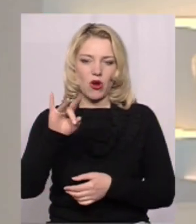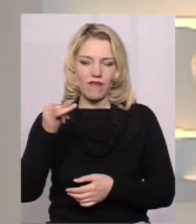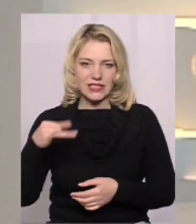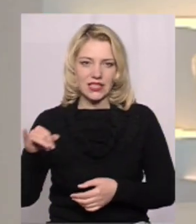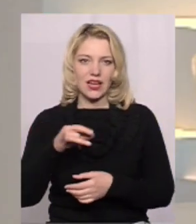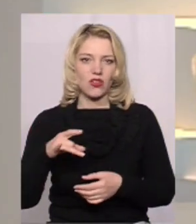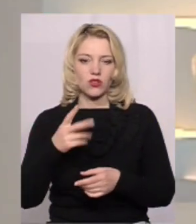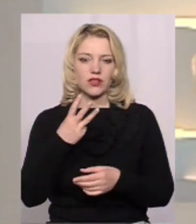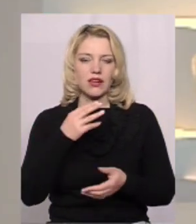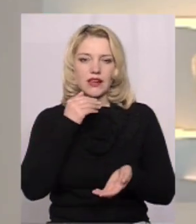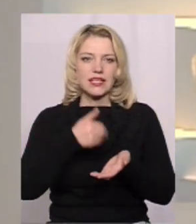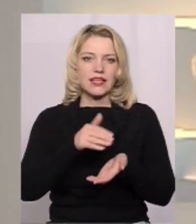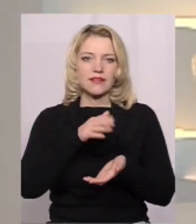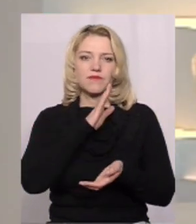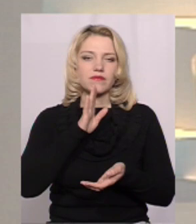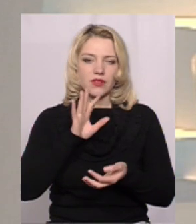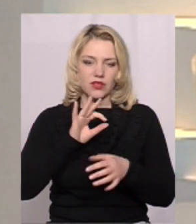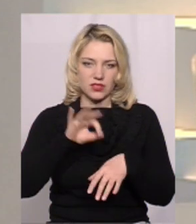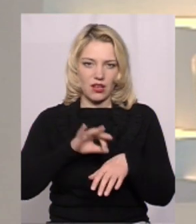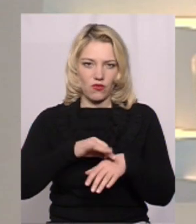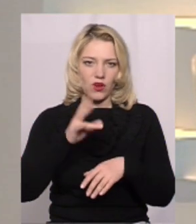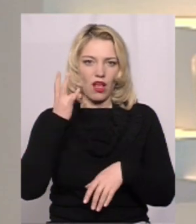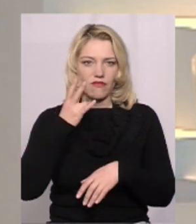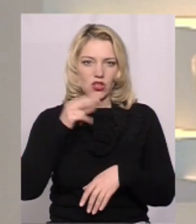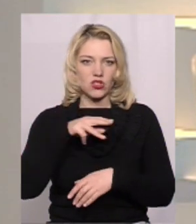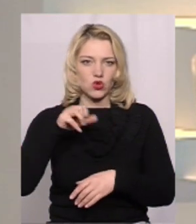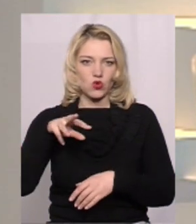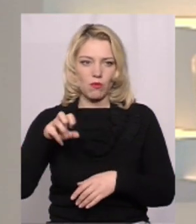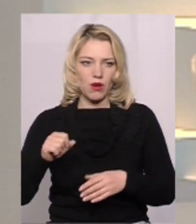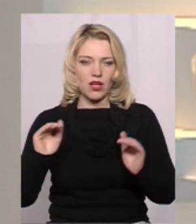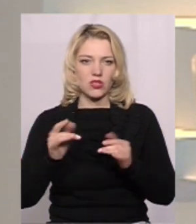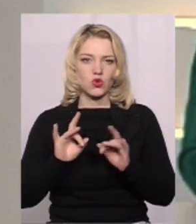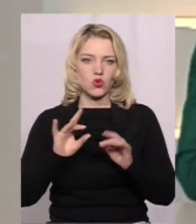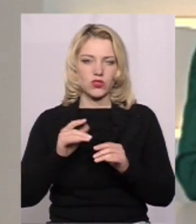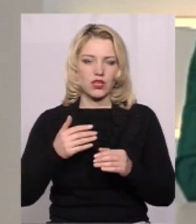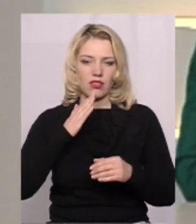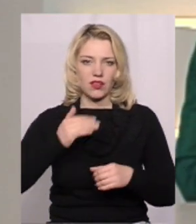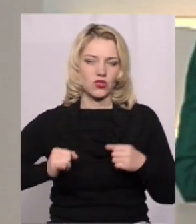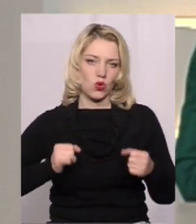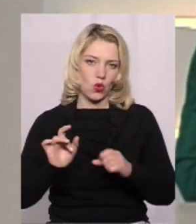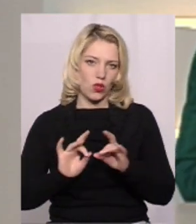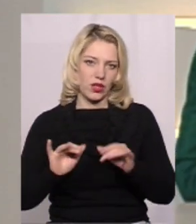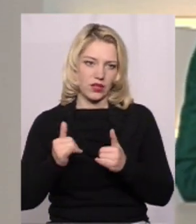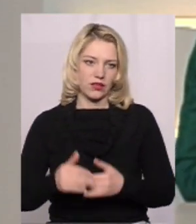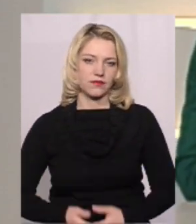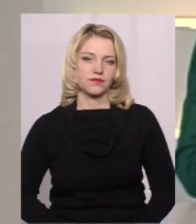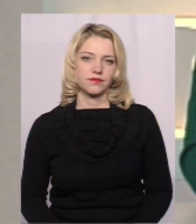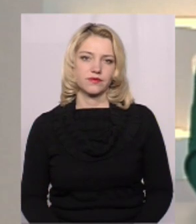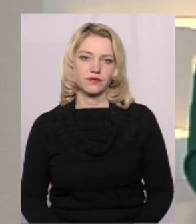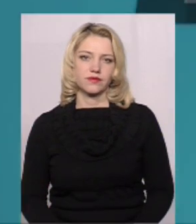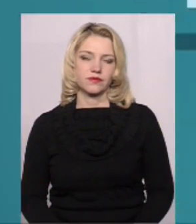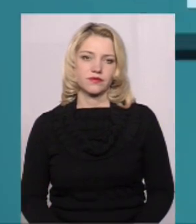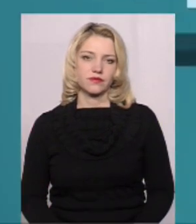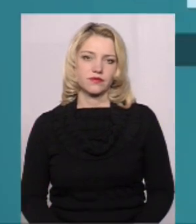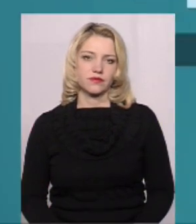бо три свиноматки захворіли там на Африканську чуму Сюжет звіти нашої колеги Лесі Боровець